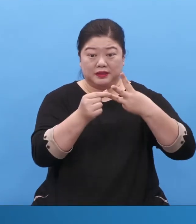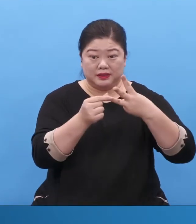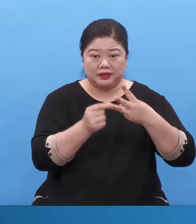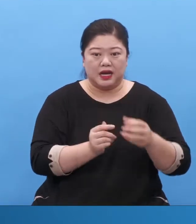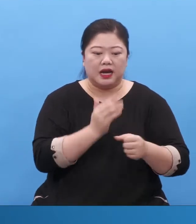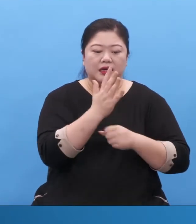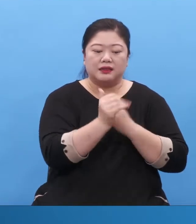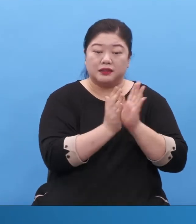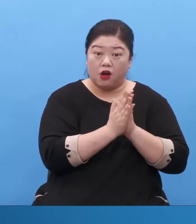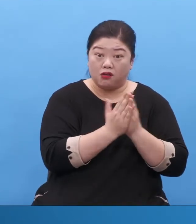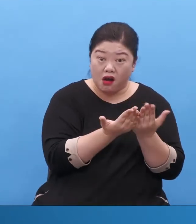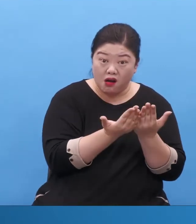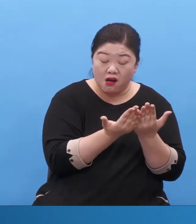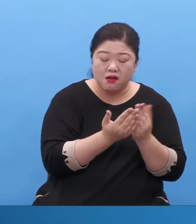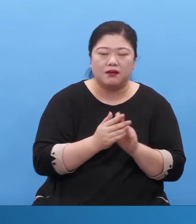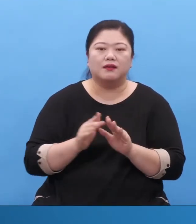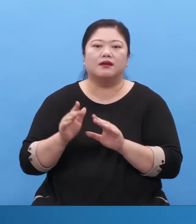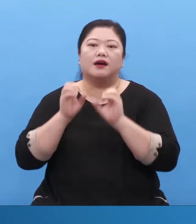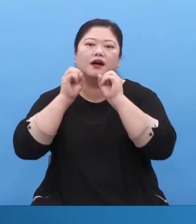그걸로 전도 점검해 보라니까요.